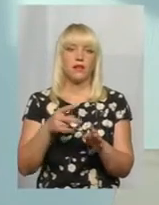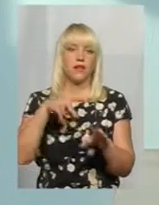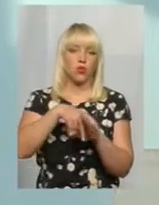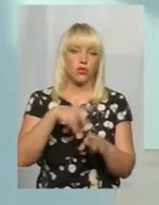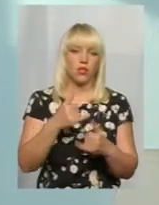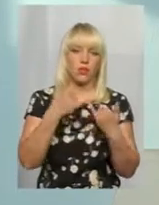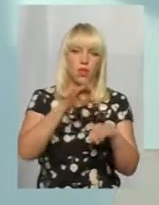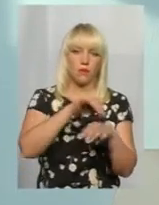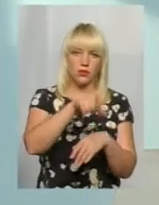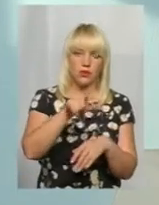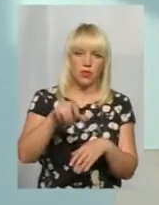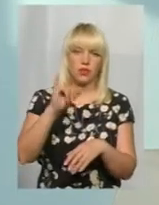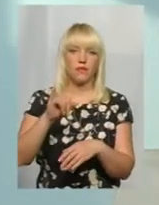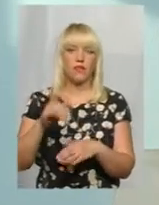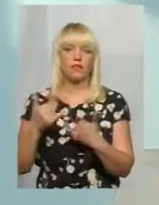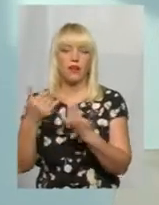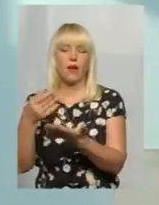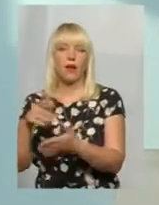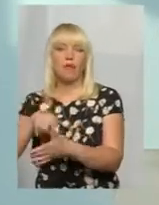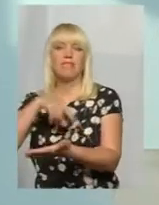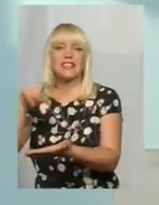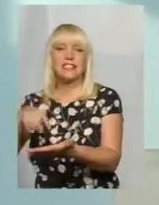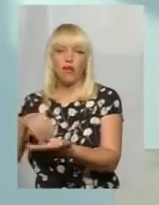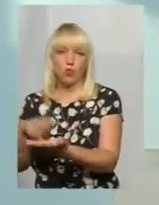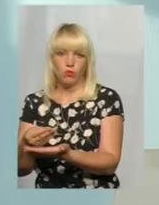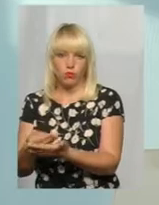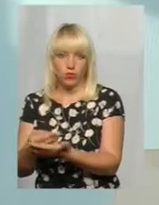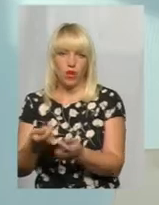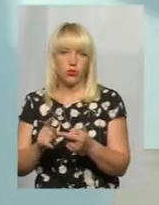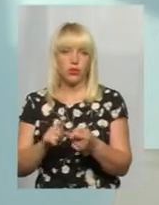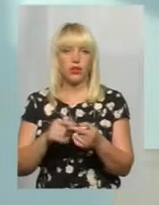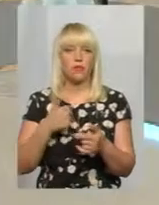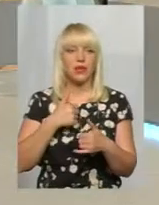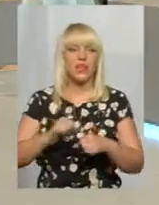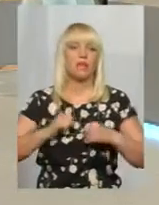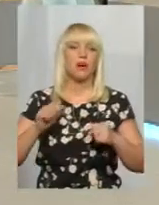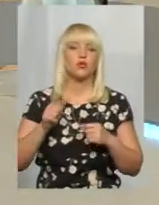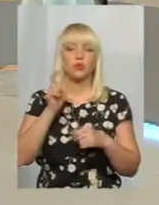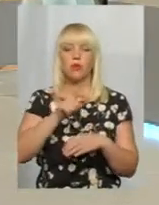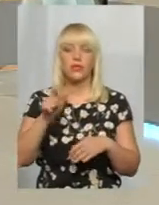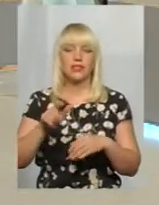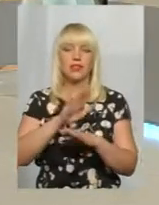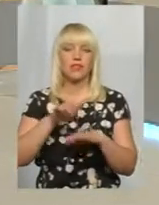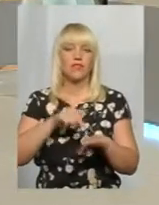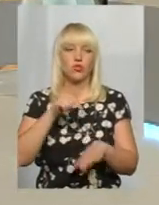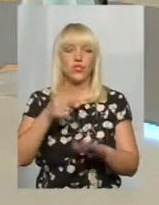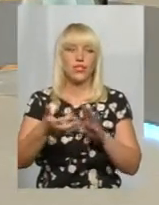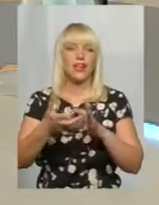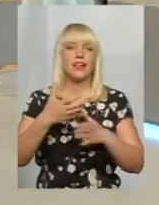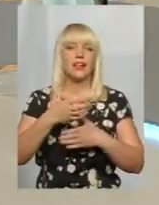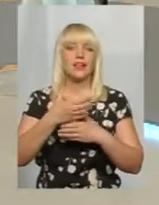і ми намагаємося всілякими шляхами, щоб пацієнти не відчули того дефіциту коштів.